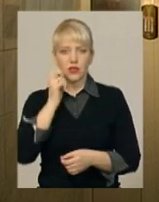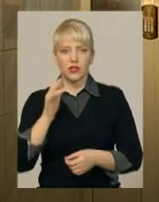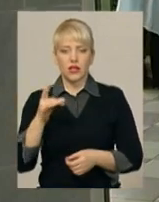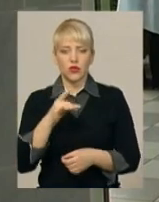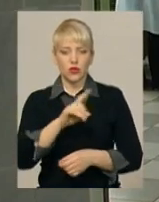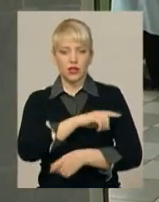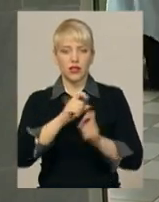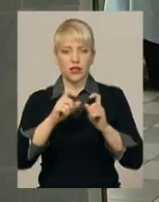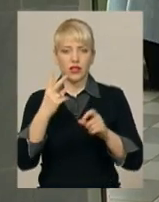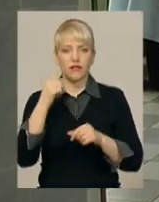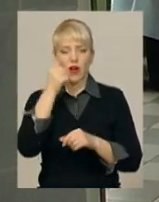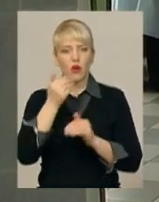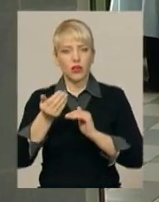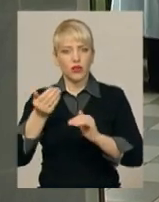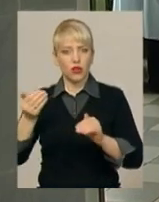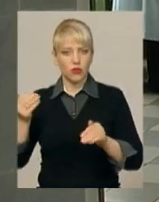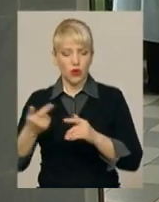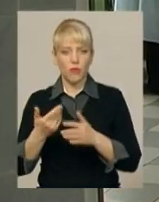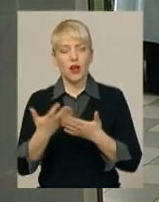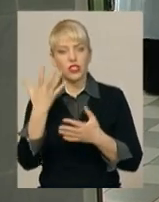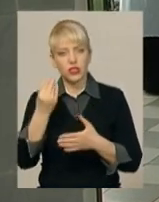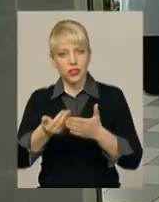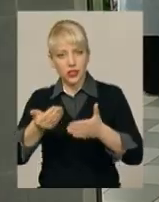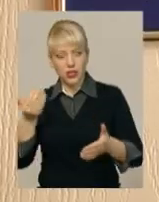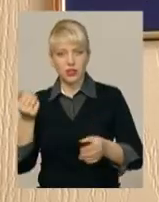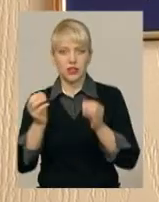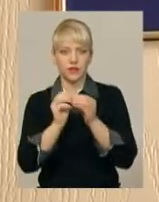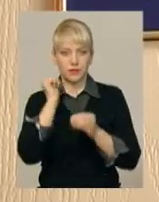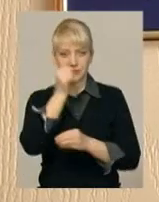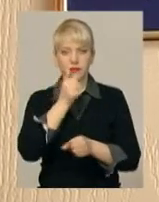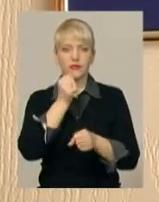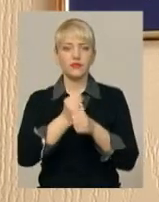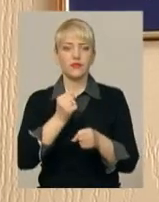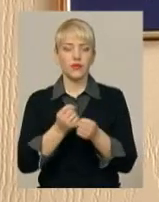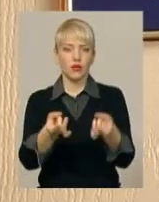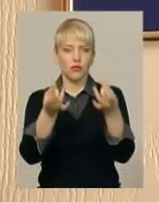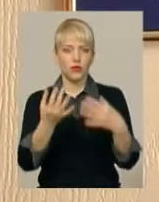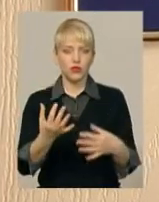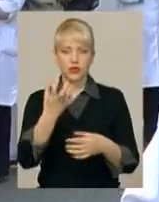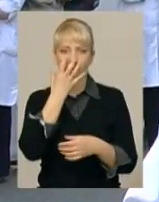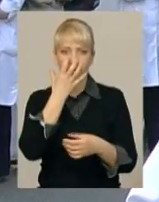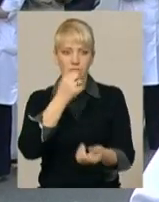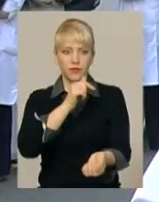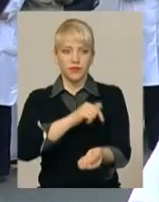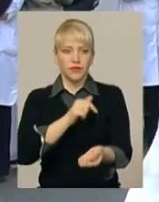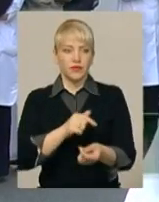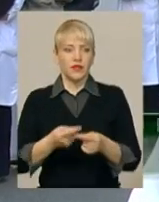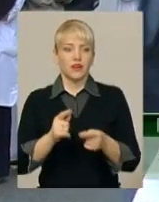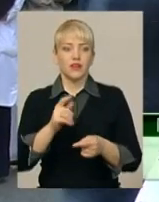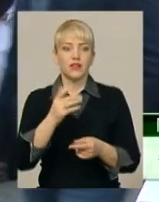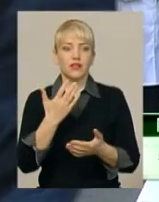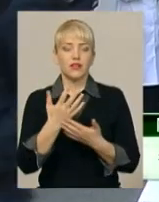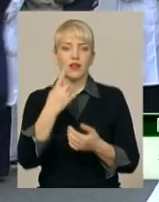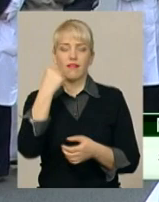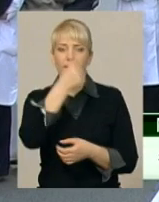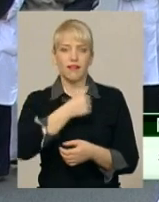тому. До цього вона більше 10 років працювала лікарем-анестезіологом, розповідає завідувач хірургічним відділенням Микола Гнатюк. Ми знайдовго працювали майже